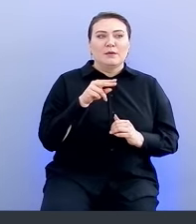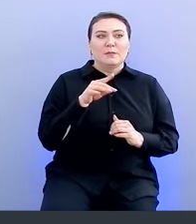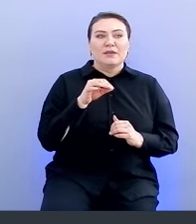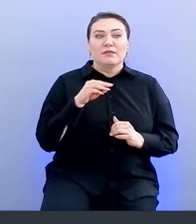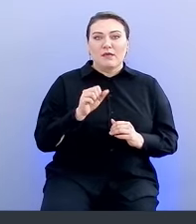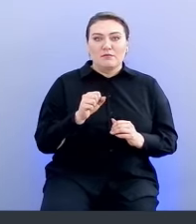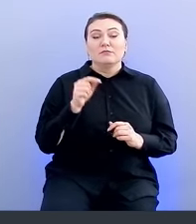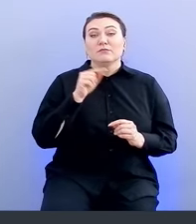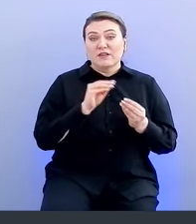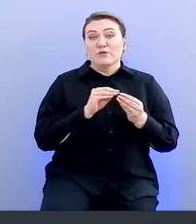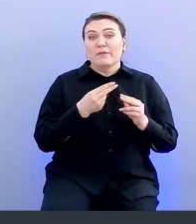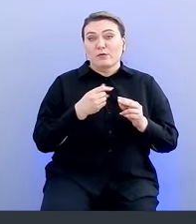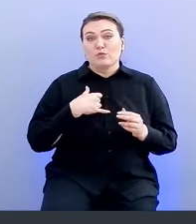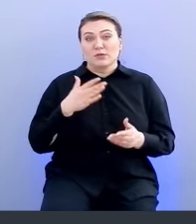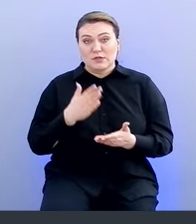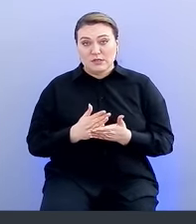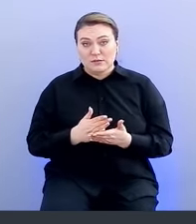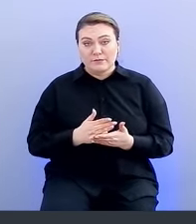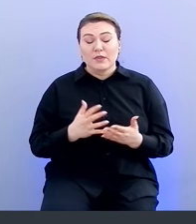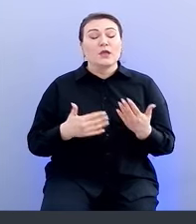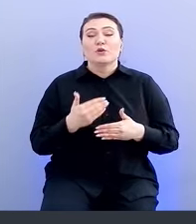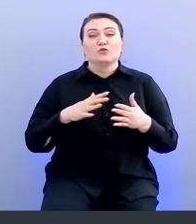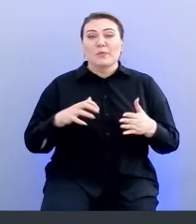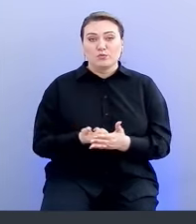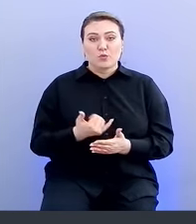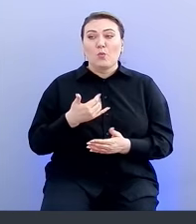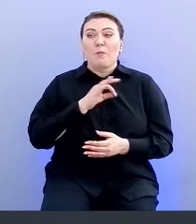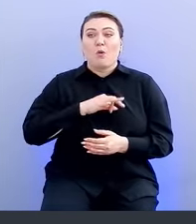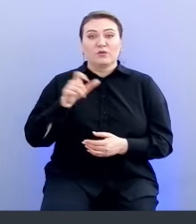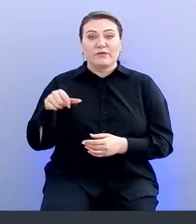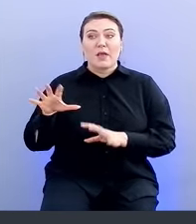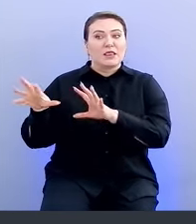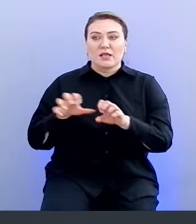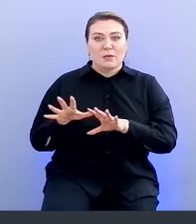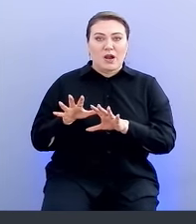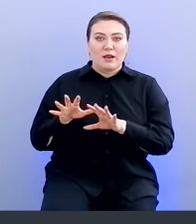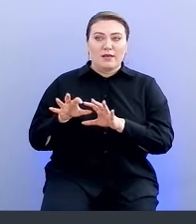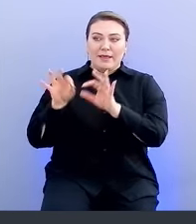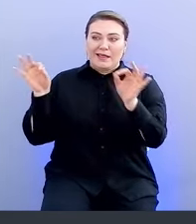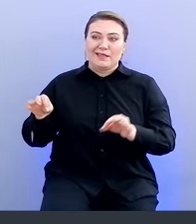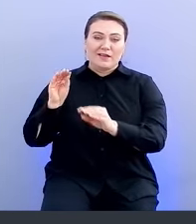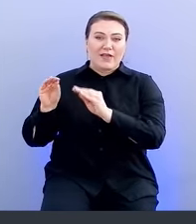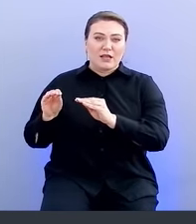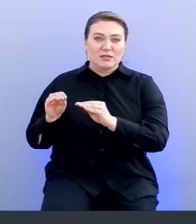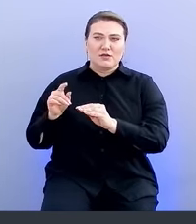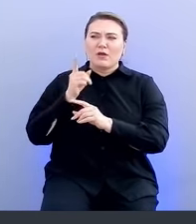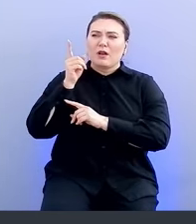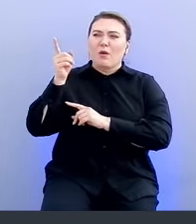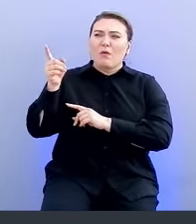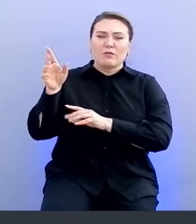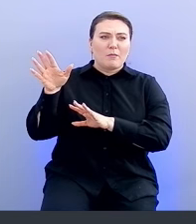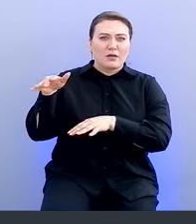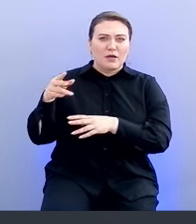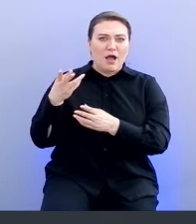самого, который у нас есть. Что получилось? Мы у пользователей не забрали интерфейс, он остался там вот далеко, покажите мне ветки,